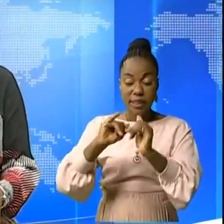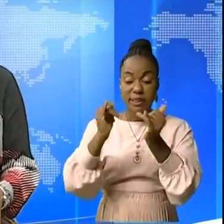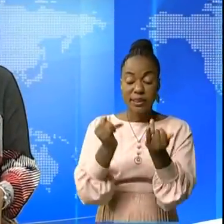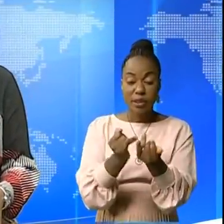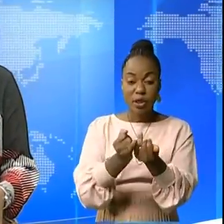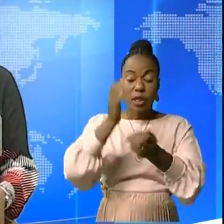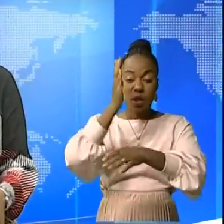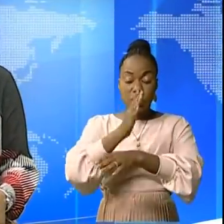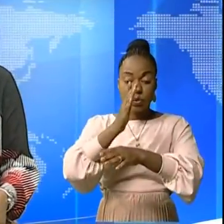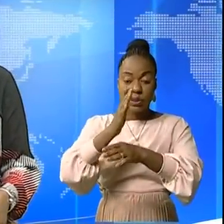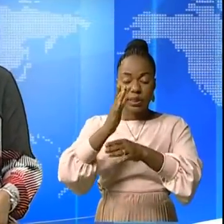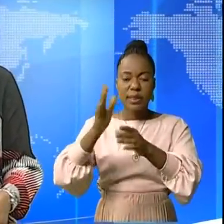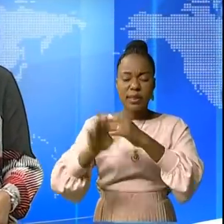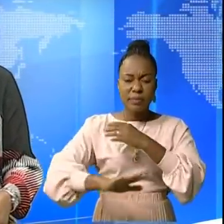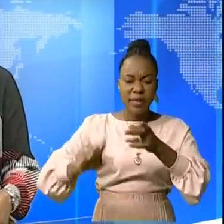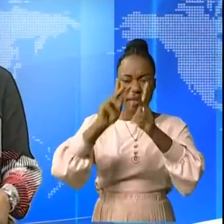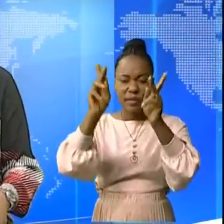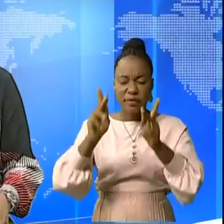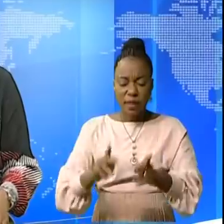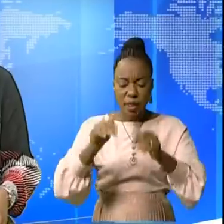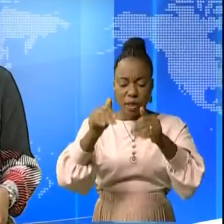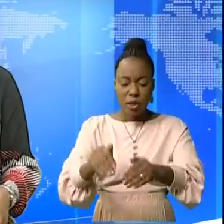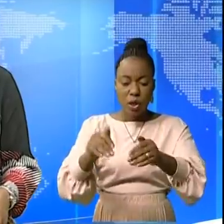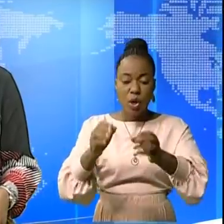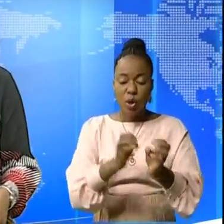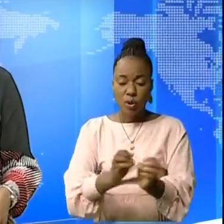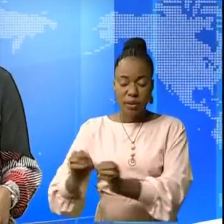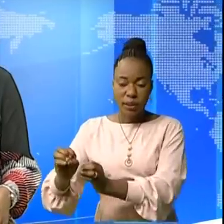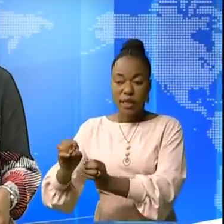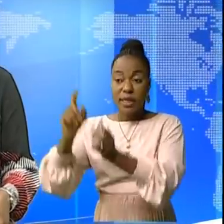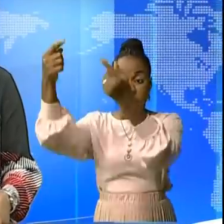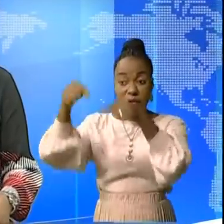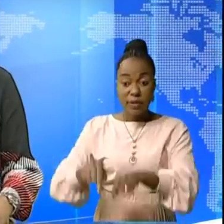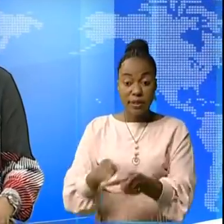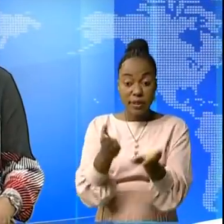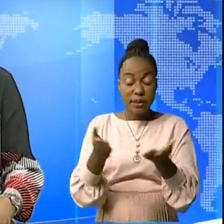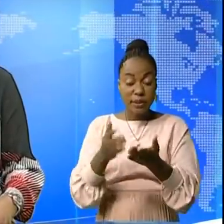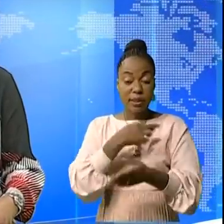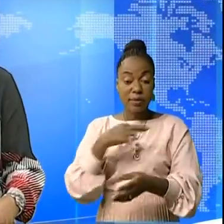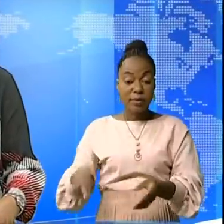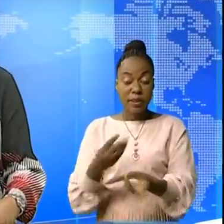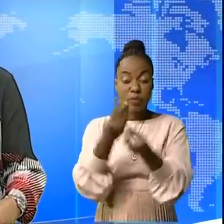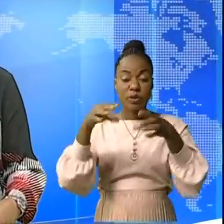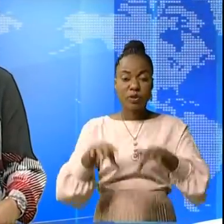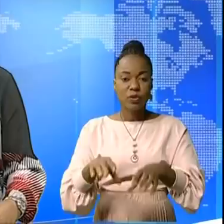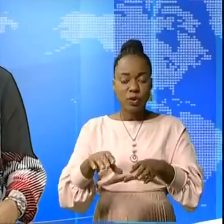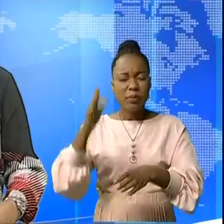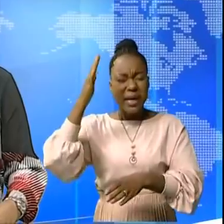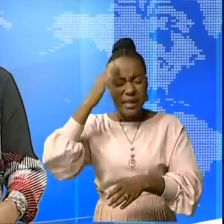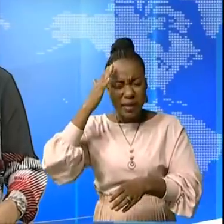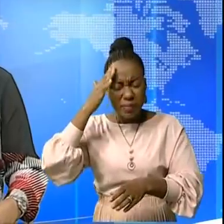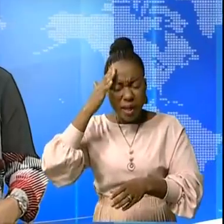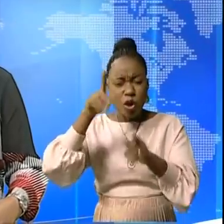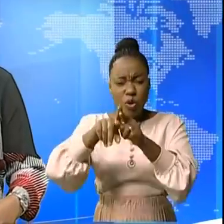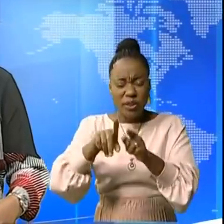Conseil panafricain de l'agriculture qui est l'organisateur est venu en République démocratique du Congo faire savoir. Au